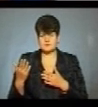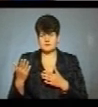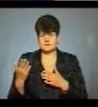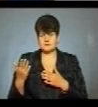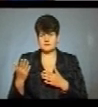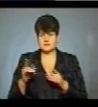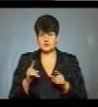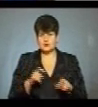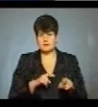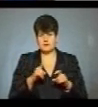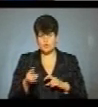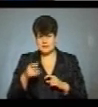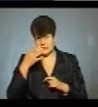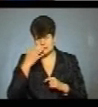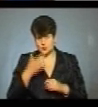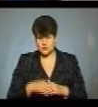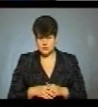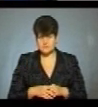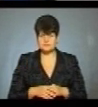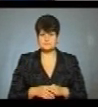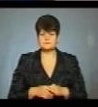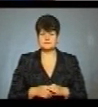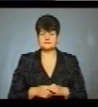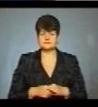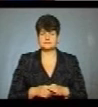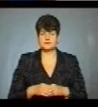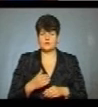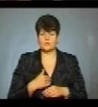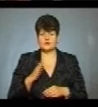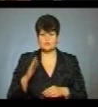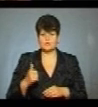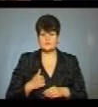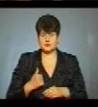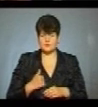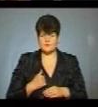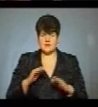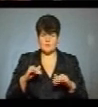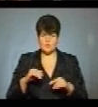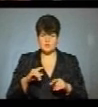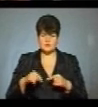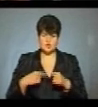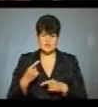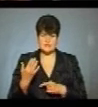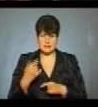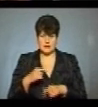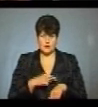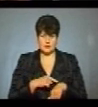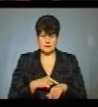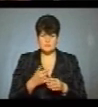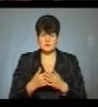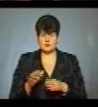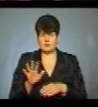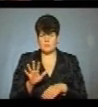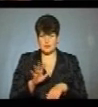Що переводиться на завадження, бо хоче бути воєнним. А потім через пару годин, около п'ятої